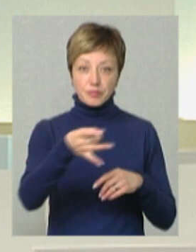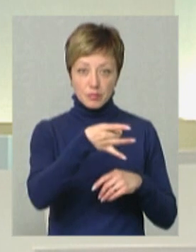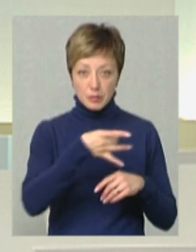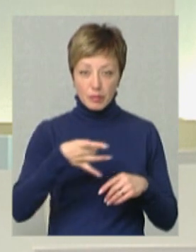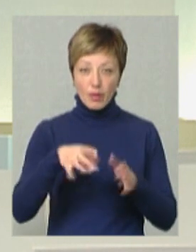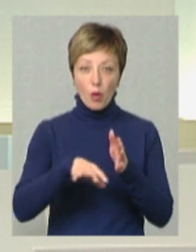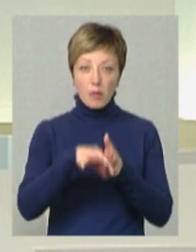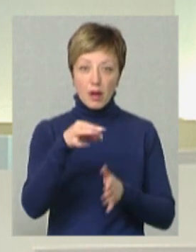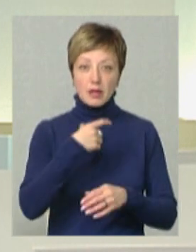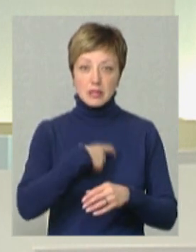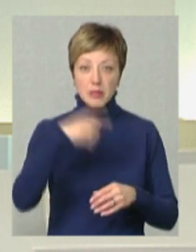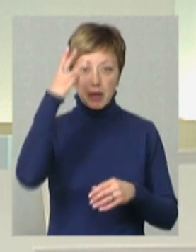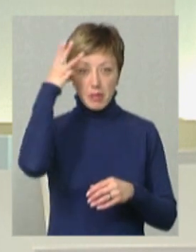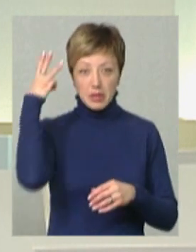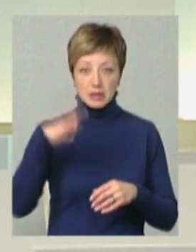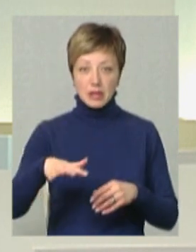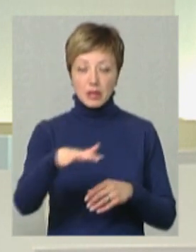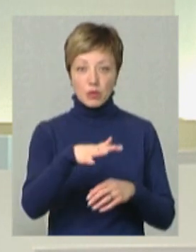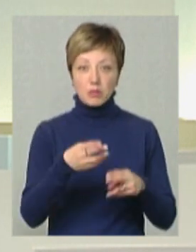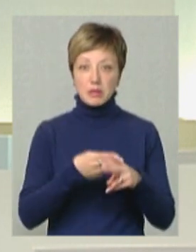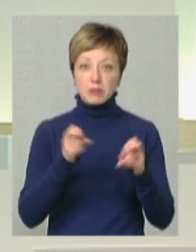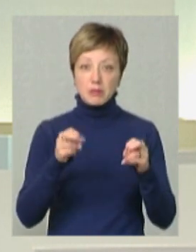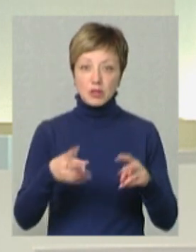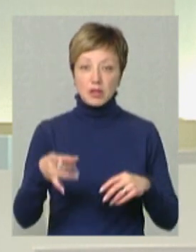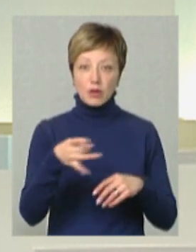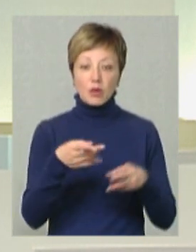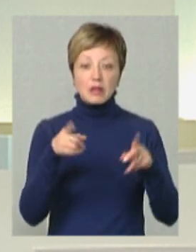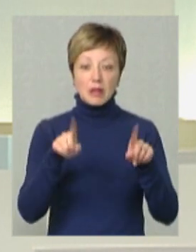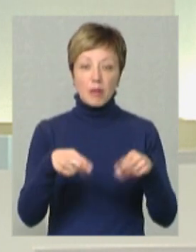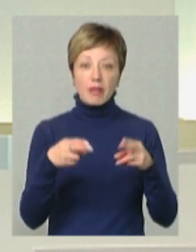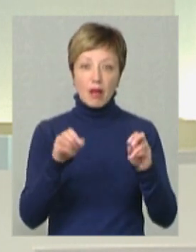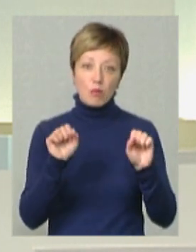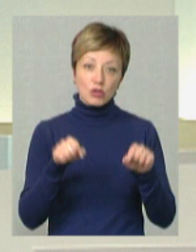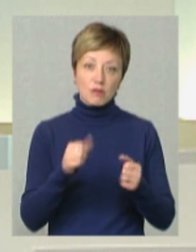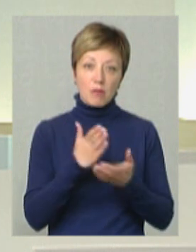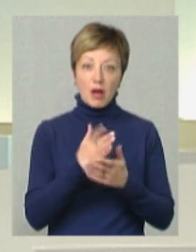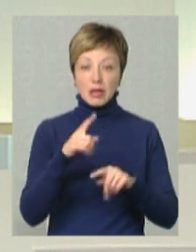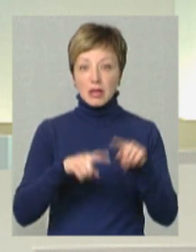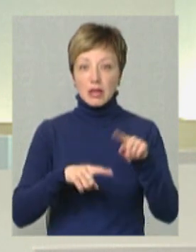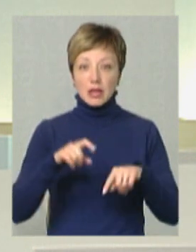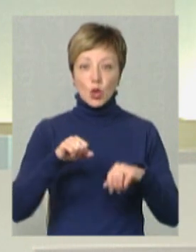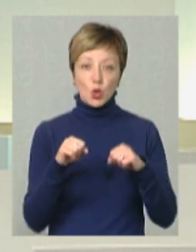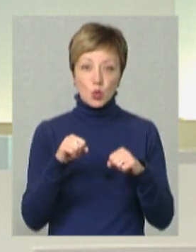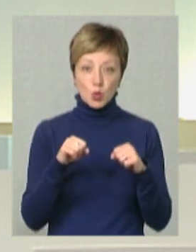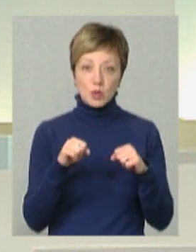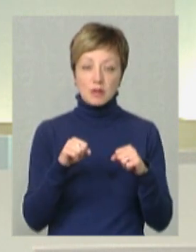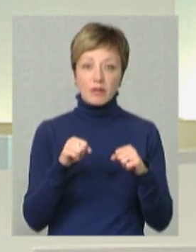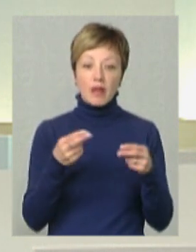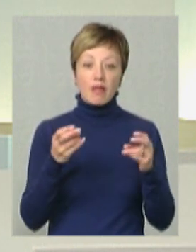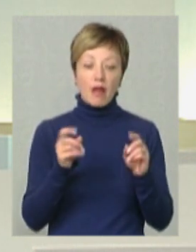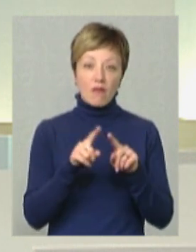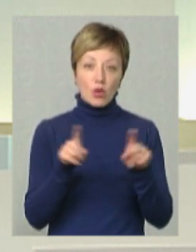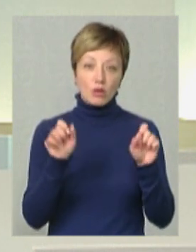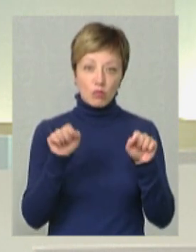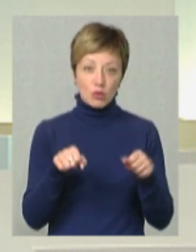обрали для себе Хмельницький регіон як безпечний регіон, там, де вони, можливо, мають рідних, друзів, де вони